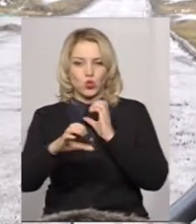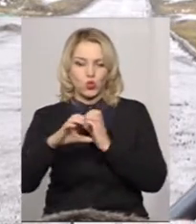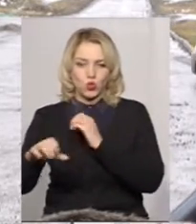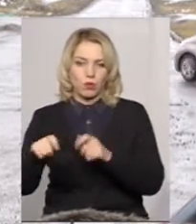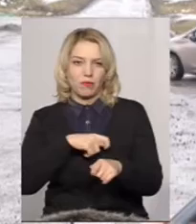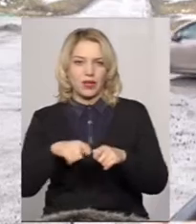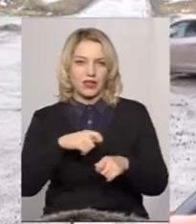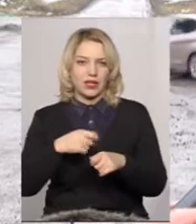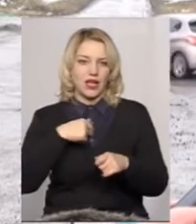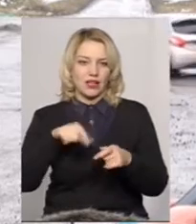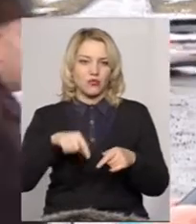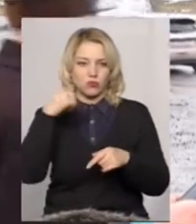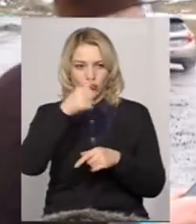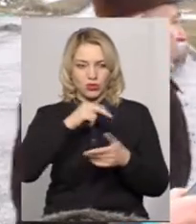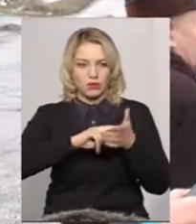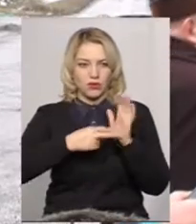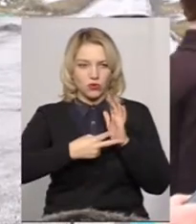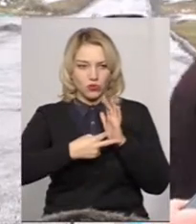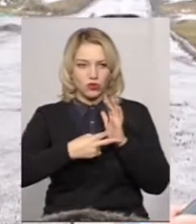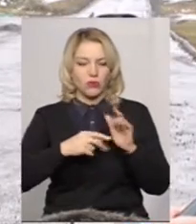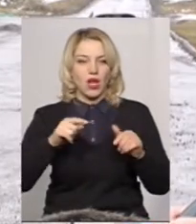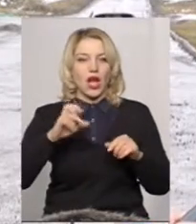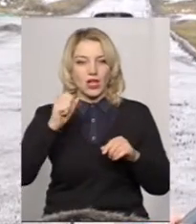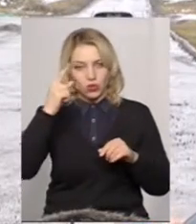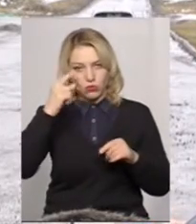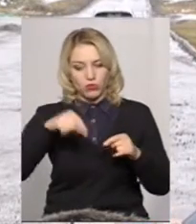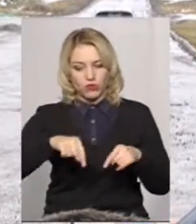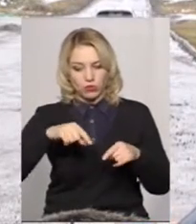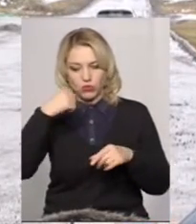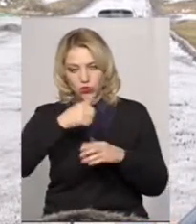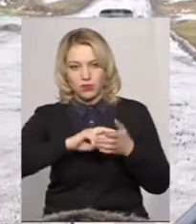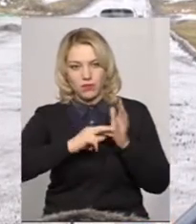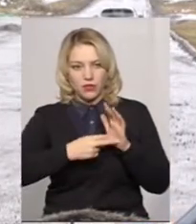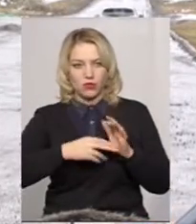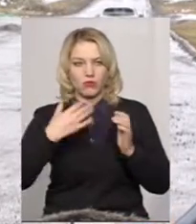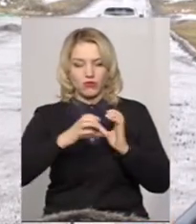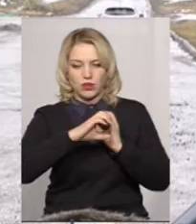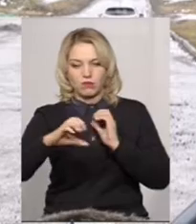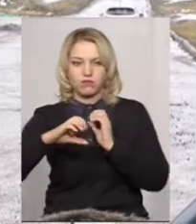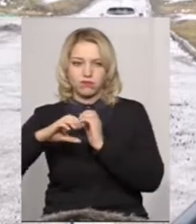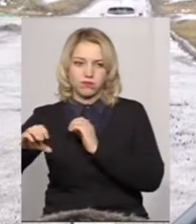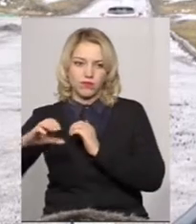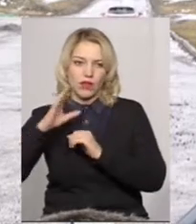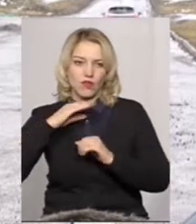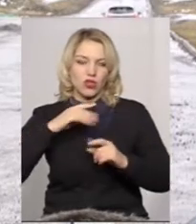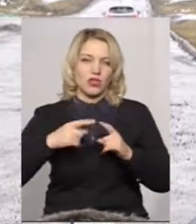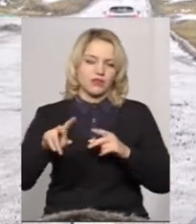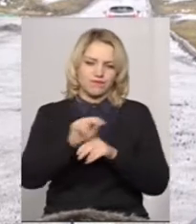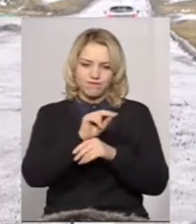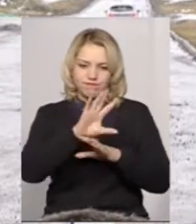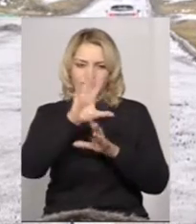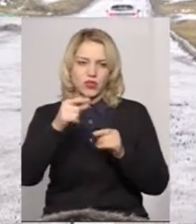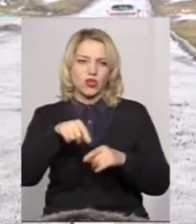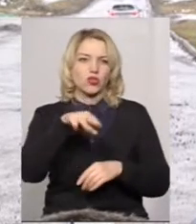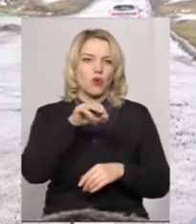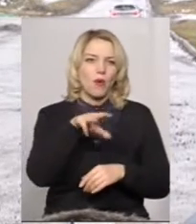плануємо, що... А в цьому році плануємо вже проводити прокладання труб, земляні роботи, щоб в селі Климашівка